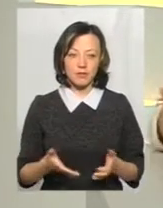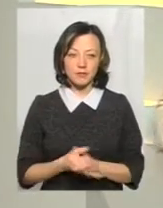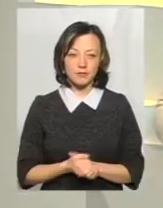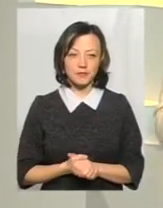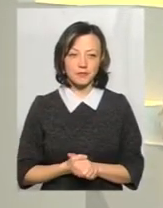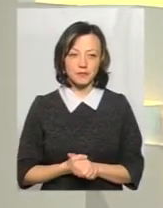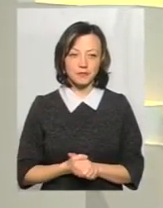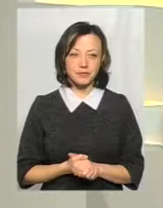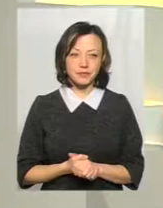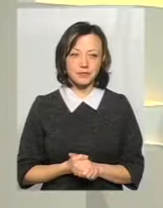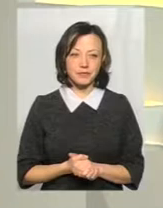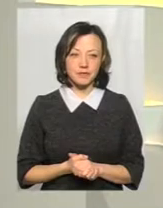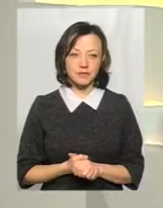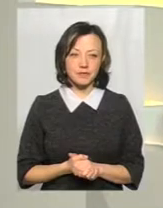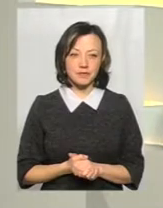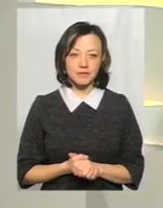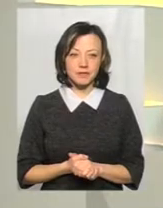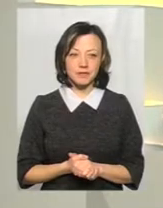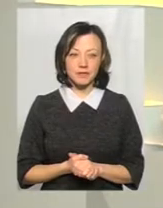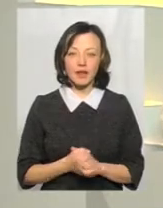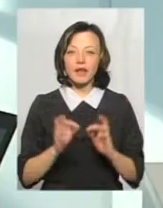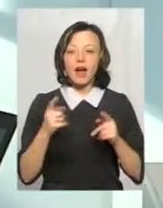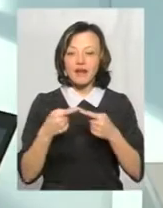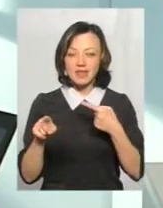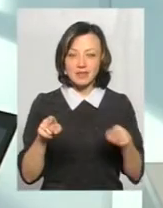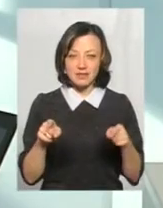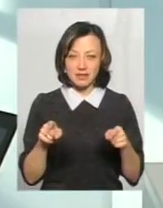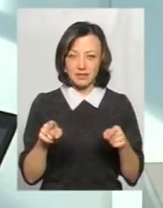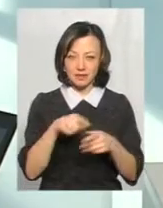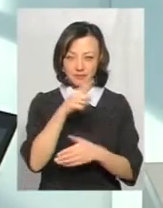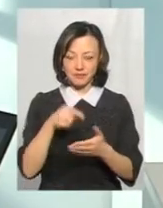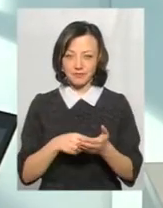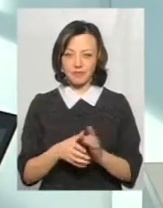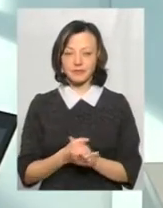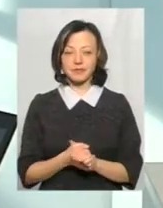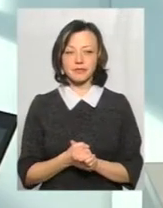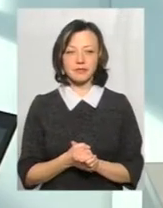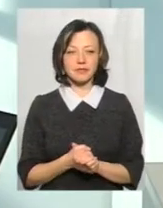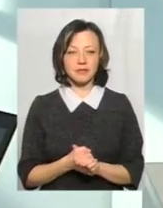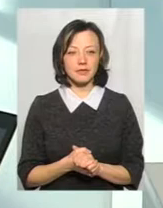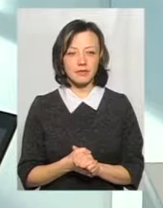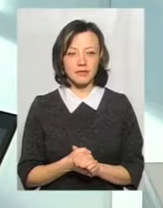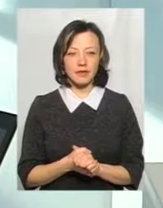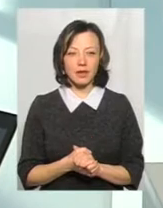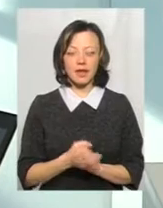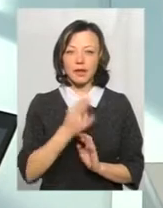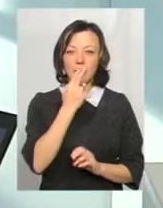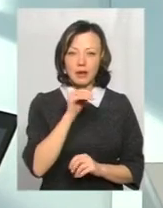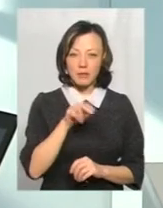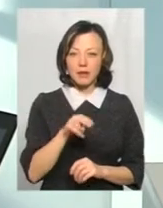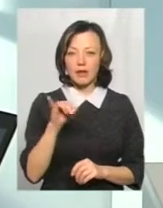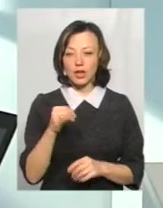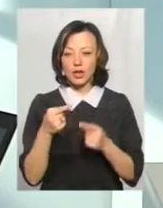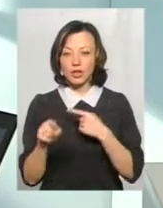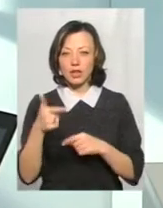чим вони відрізняються? Як ідентифікувати? Так, ну, грип і інші гриб є, це